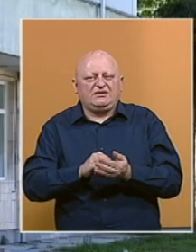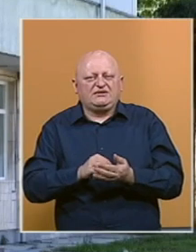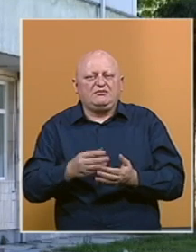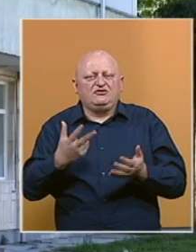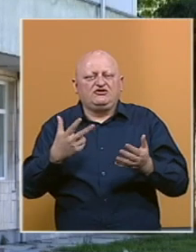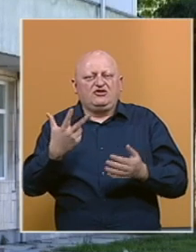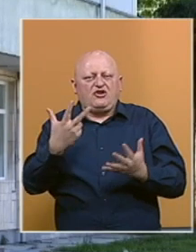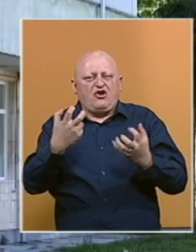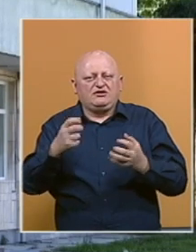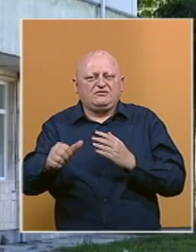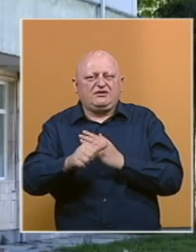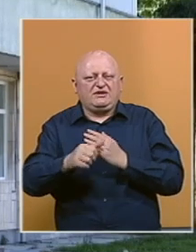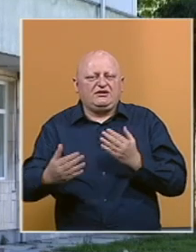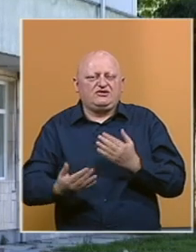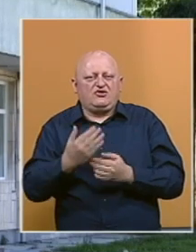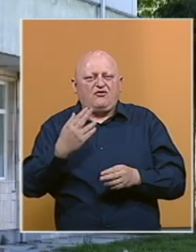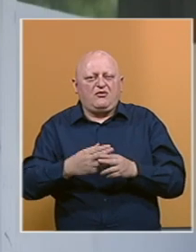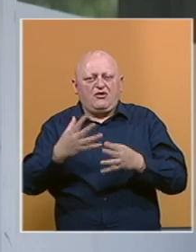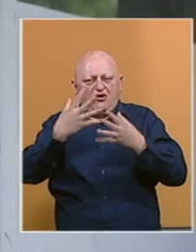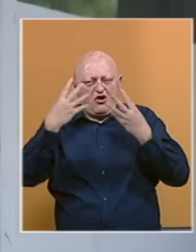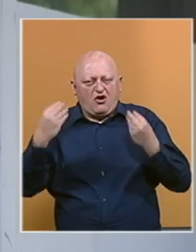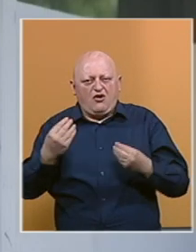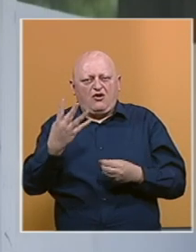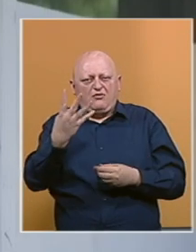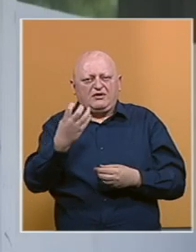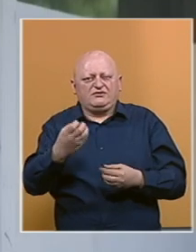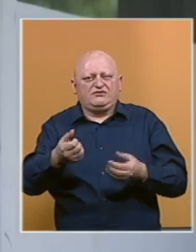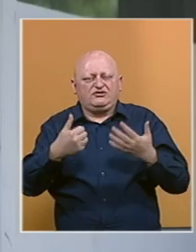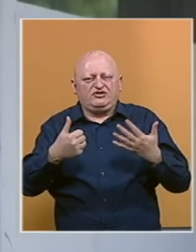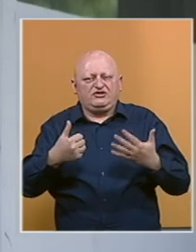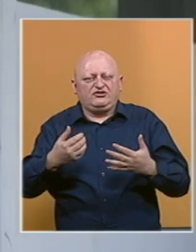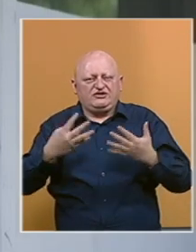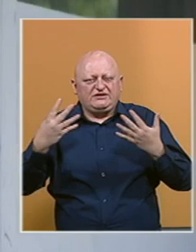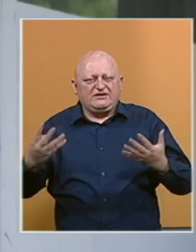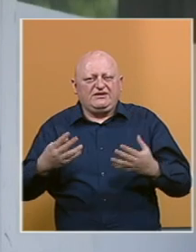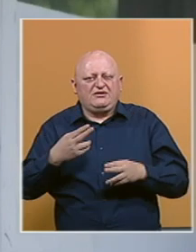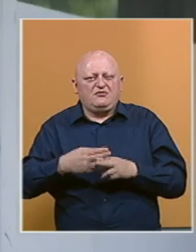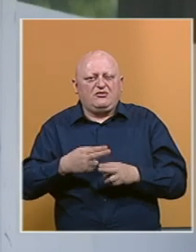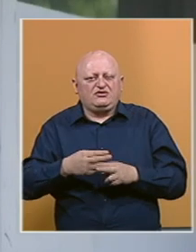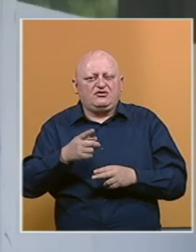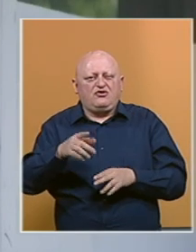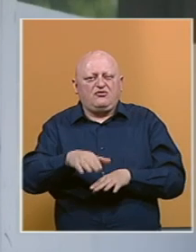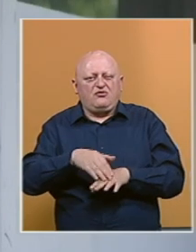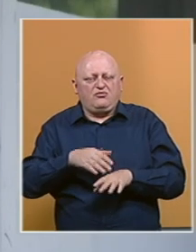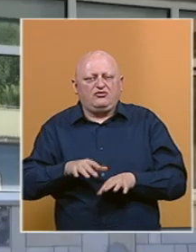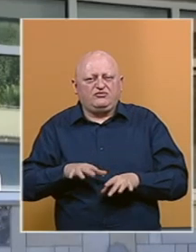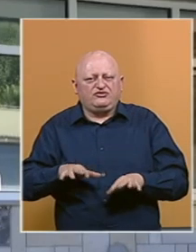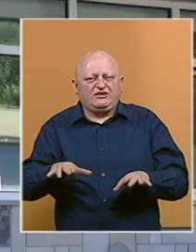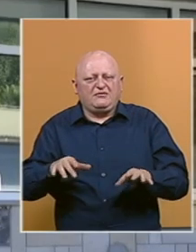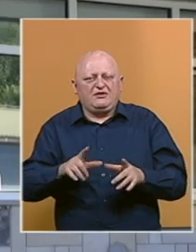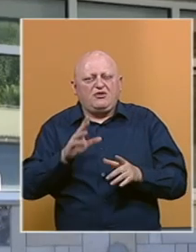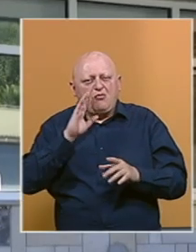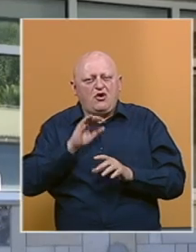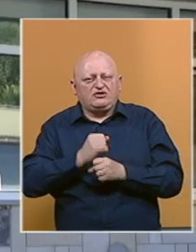sata zabilježeno je 811 novo zaraženih. Oporavilo se 469 pacijenata. Od